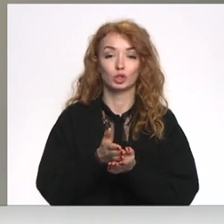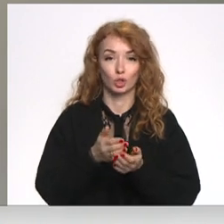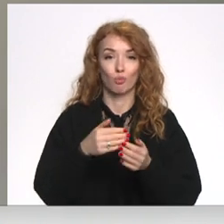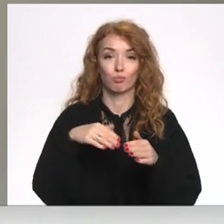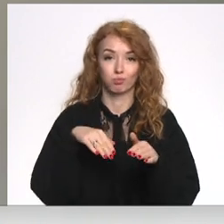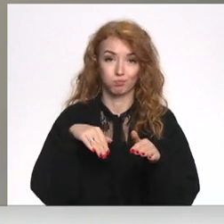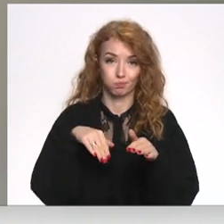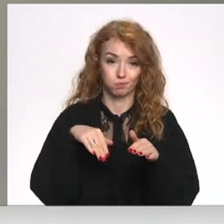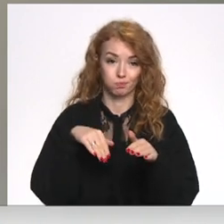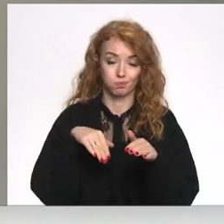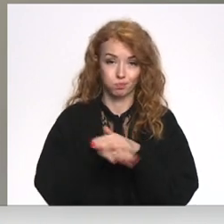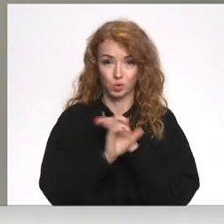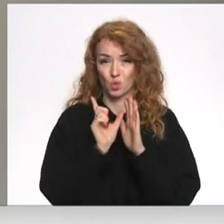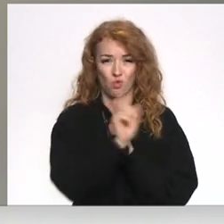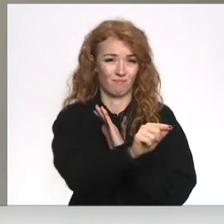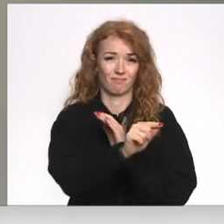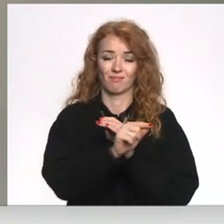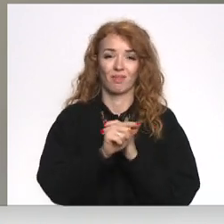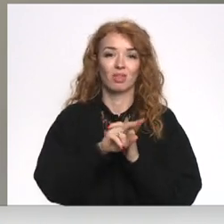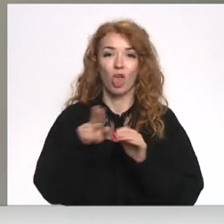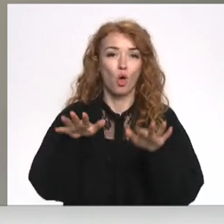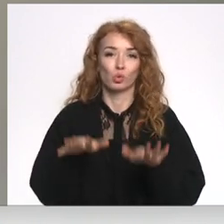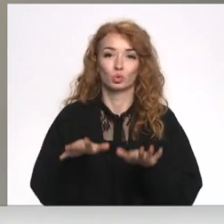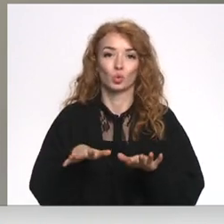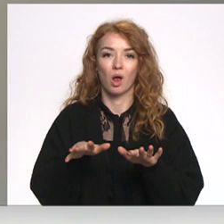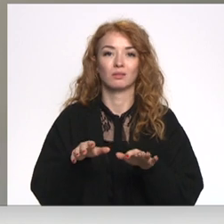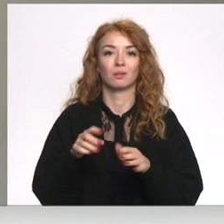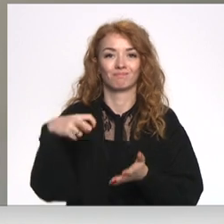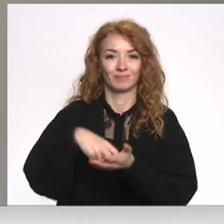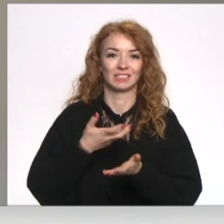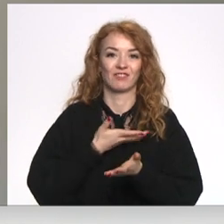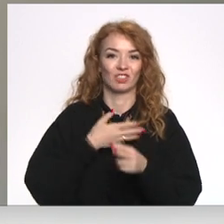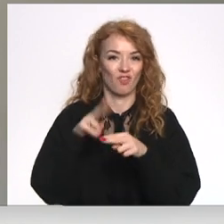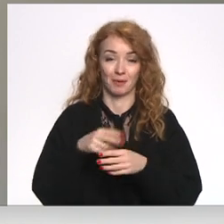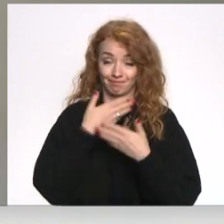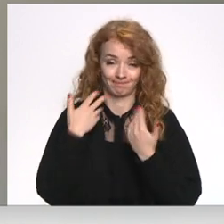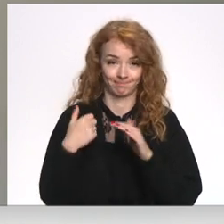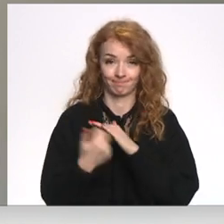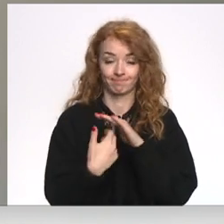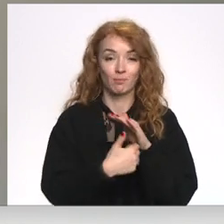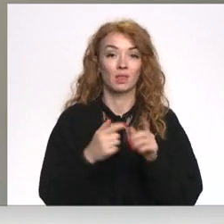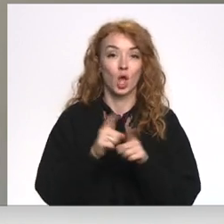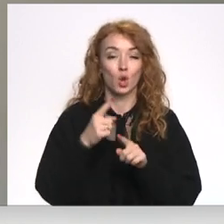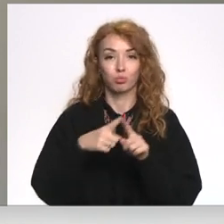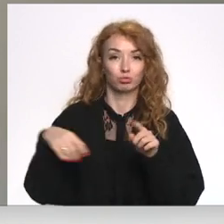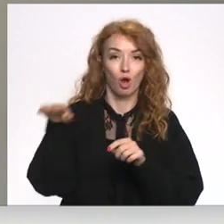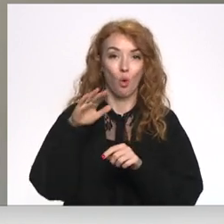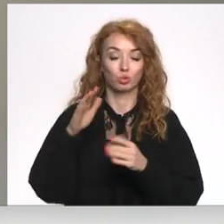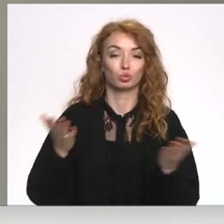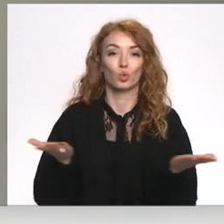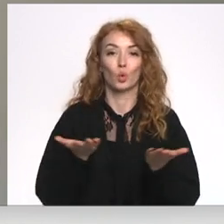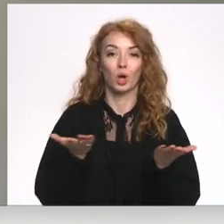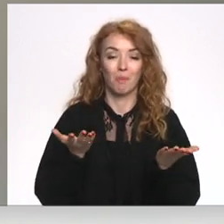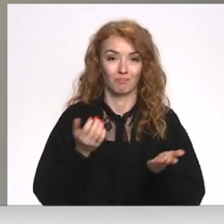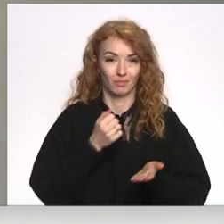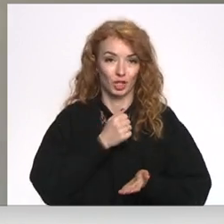būtnē. Protams, viņi neuzturās tajā dzīves ietā, kas viņiem ir noteikti. Ir pusaudži, kuriem, diemžēl,